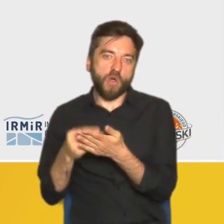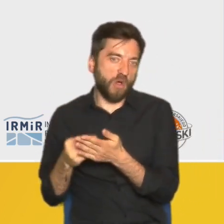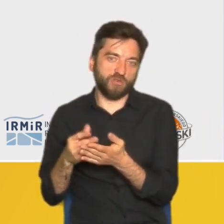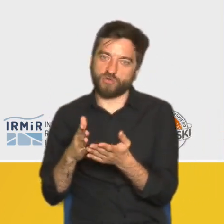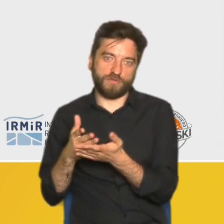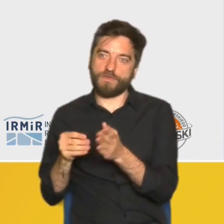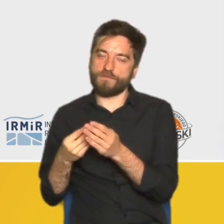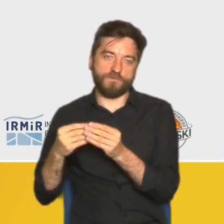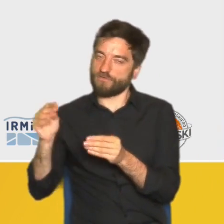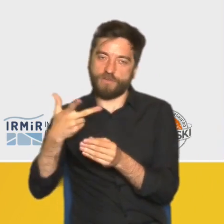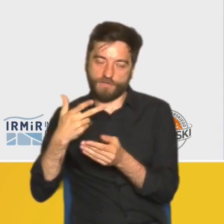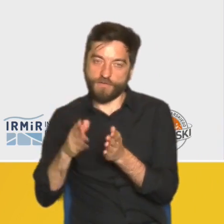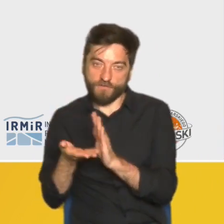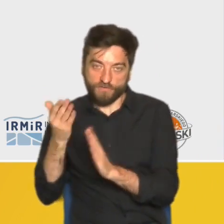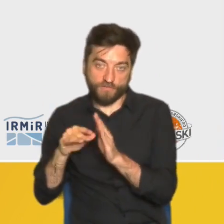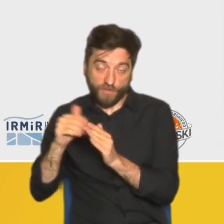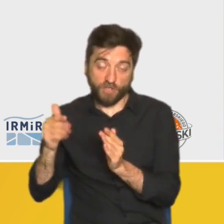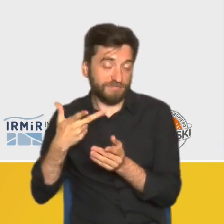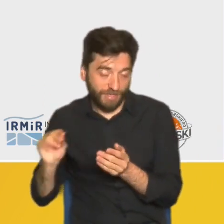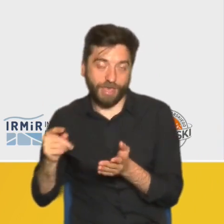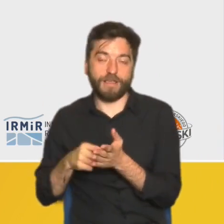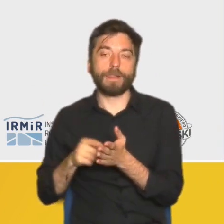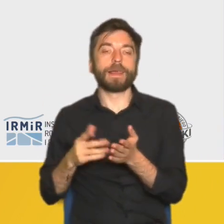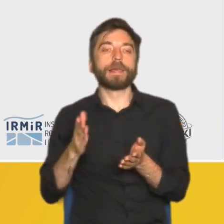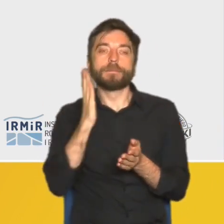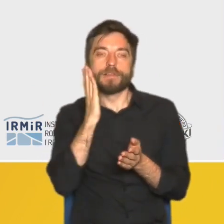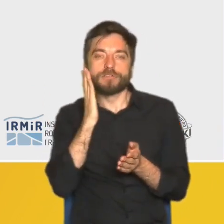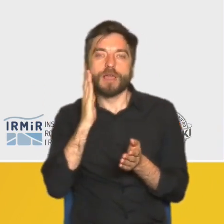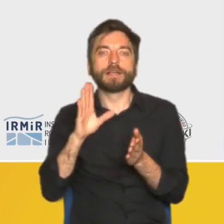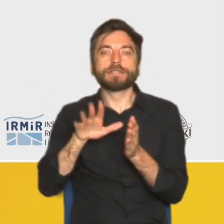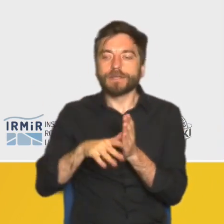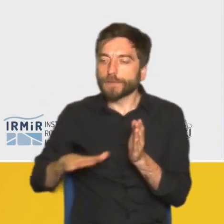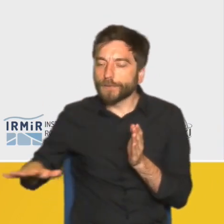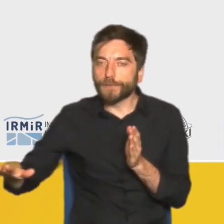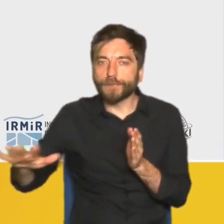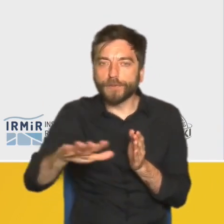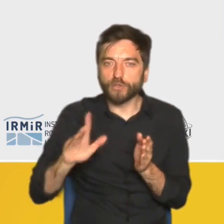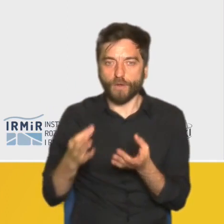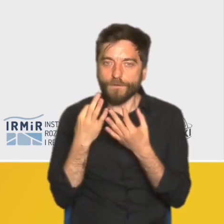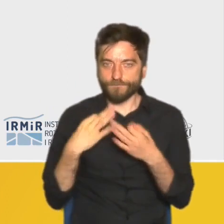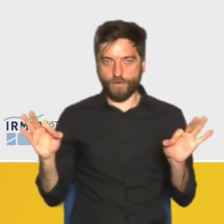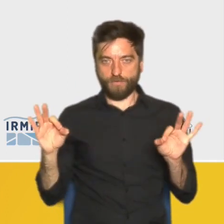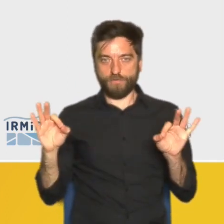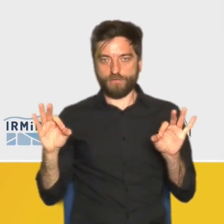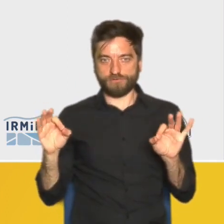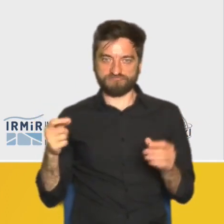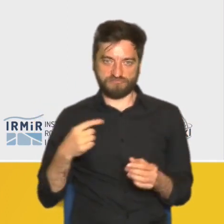tak wygórowane. Dalej, zamieszkiwanie na przedmieściu wiąże się z silnym, subiektywnym poczuciem wolności osobistej.